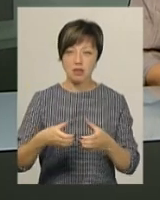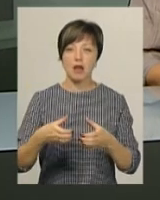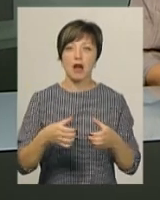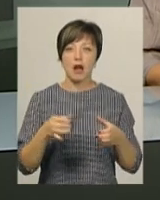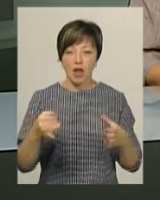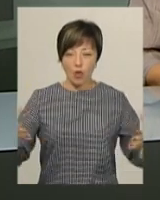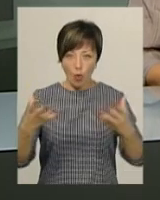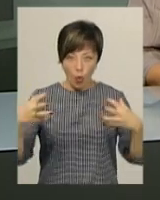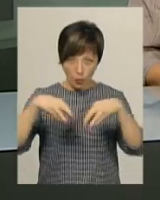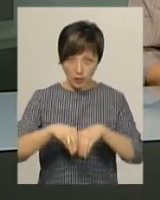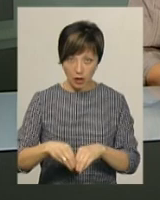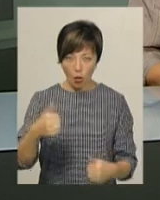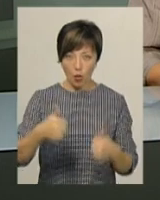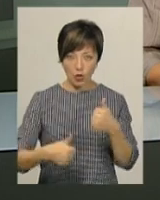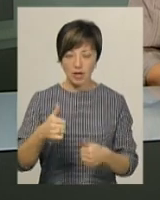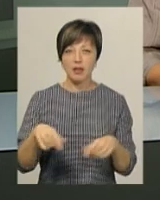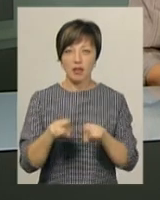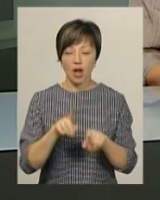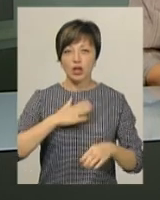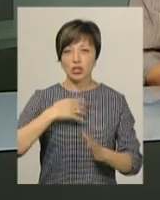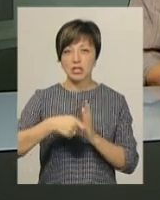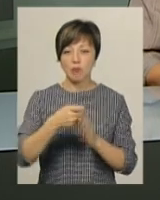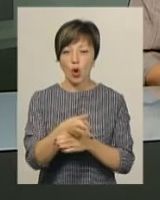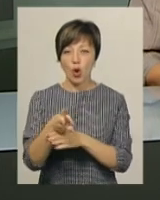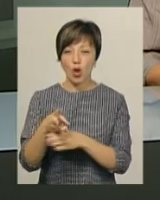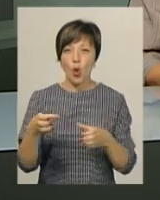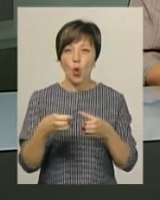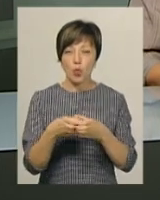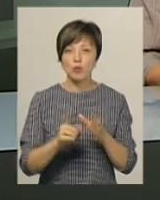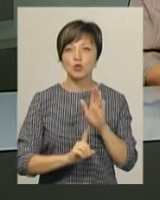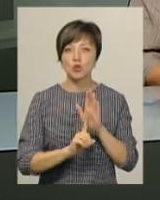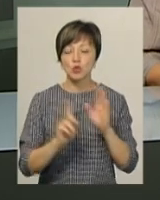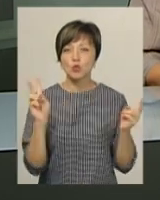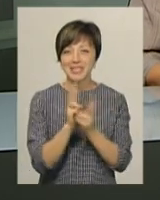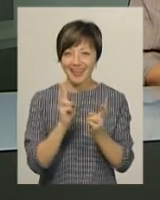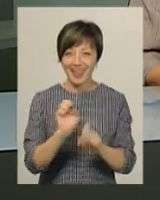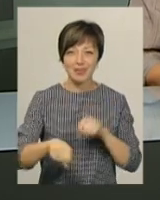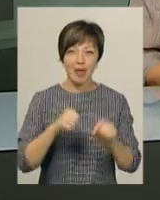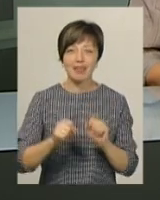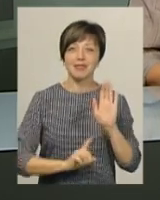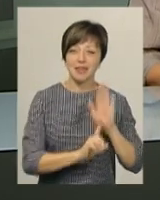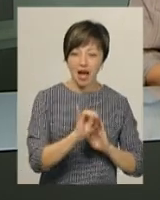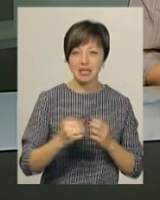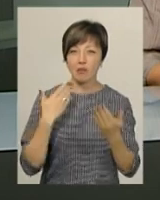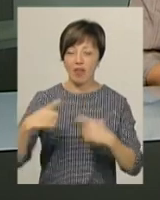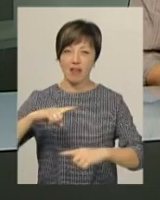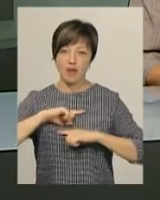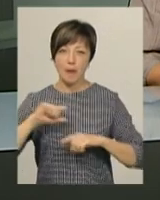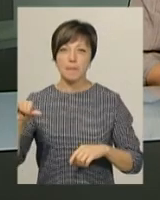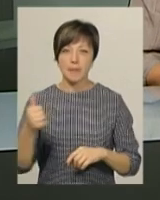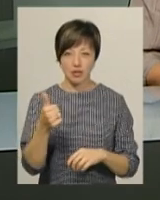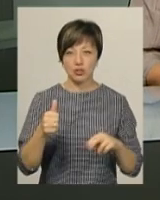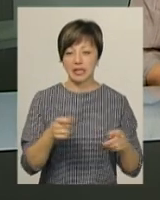також гонка «Критеріум». Наша знімальна група зустріла велосипедистів на старті та спілкувалася з ними на фініші першої дистанції